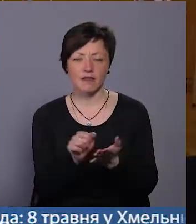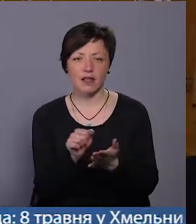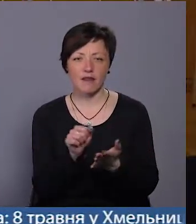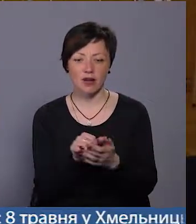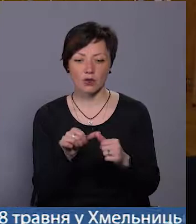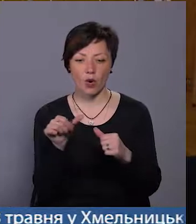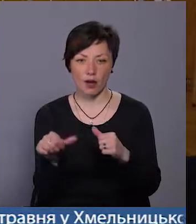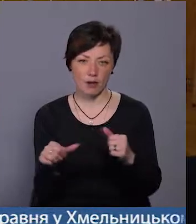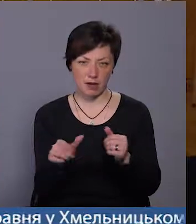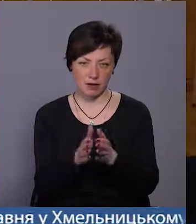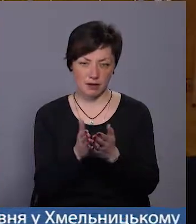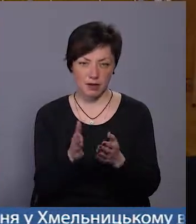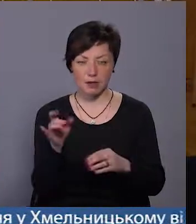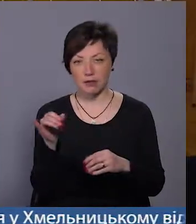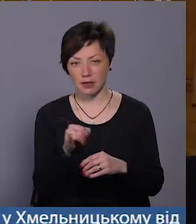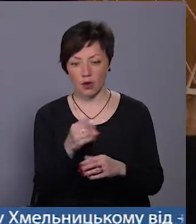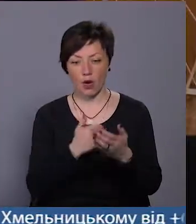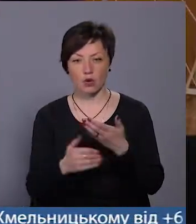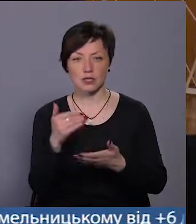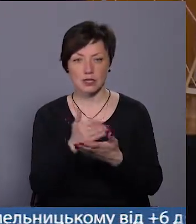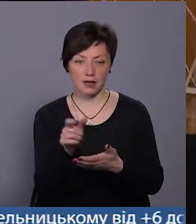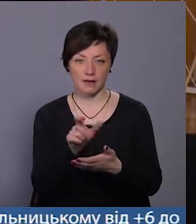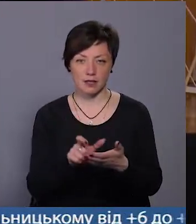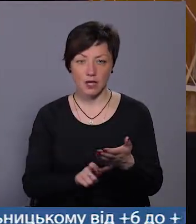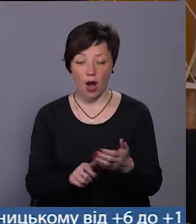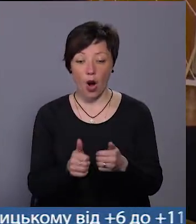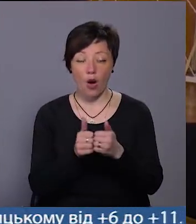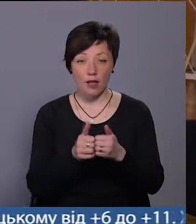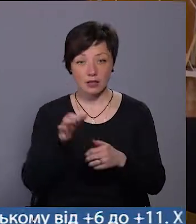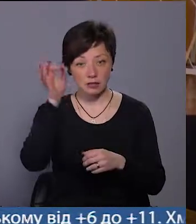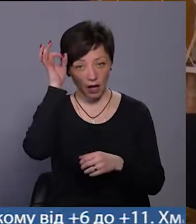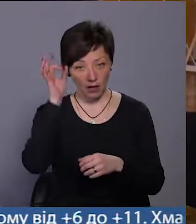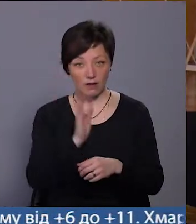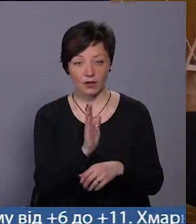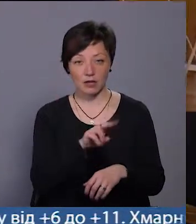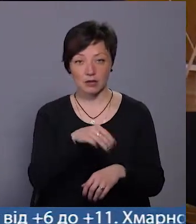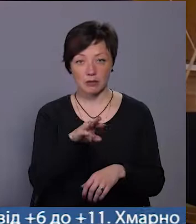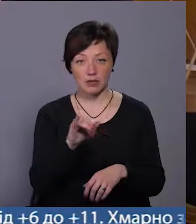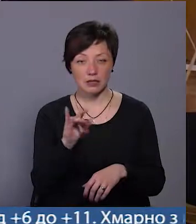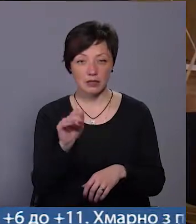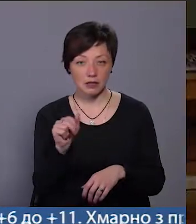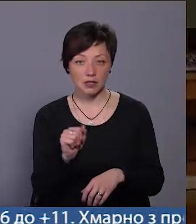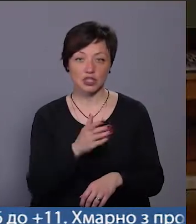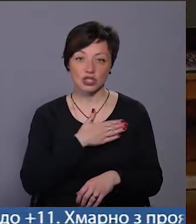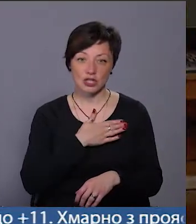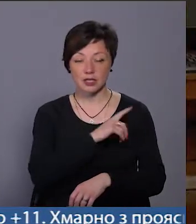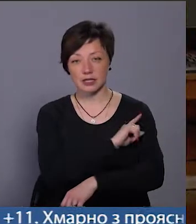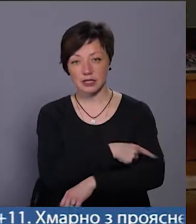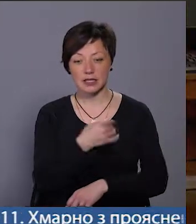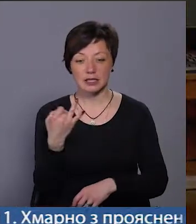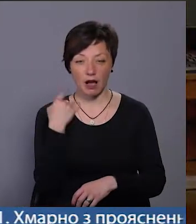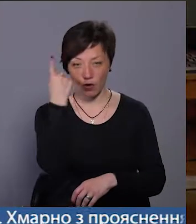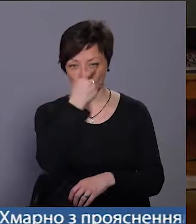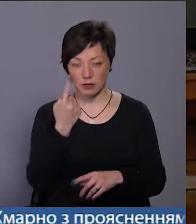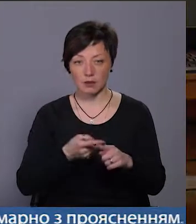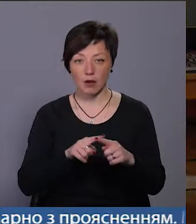окремими книгами. І останні вірші. Колеги-письменники згадують Володимира Дмитрика як щиру, сильну та цікаву особистість. Це